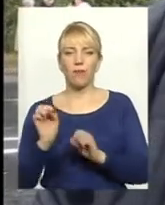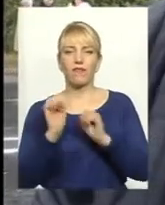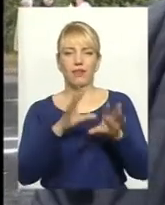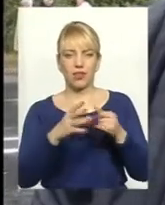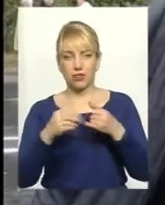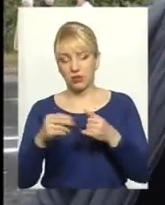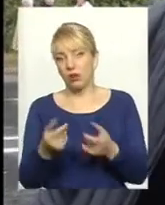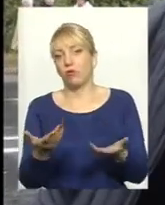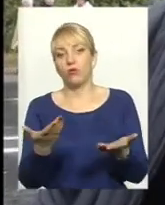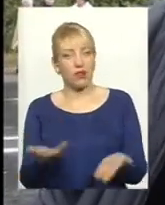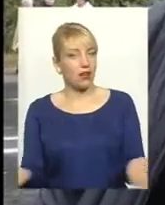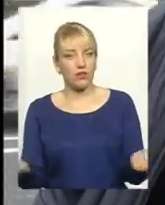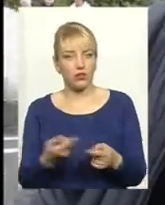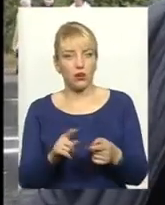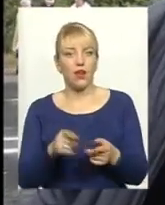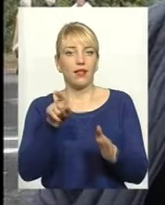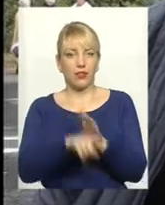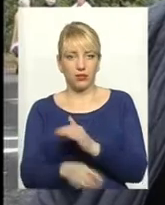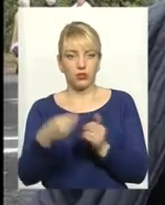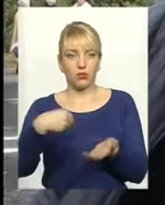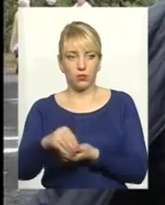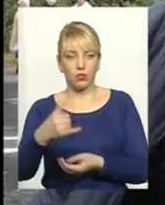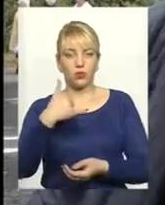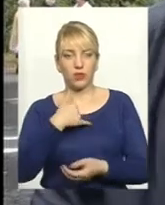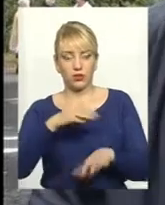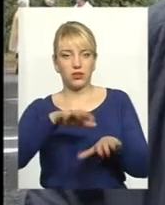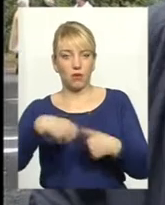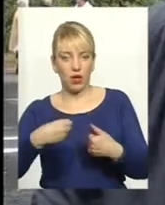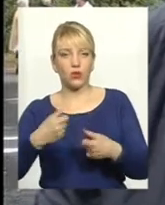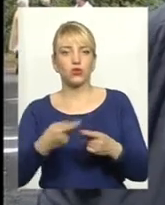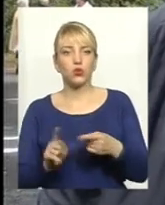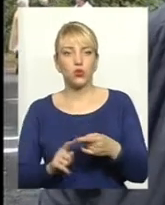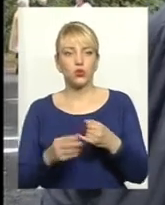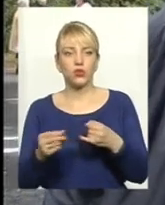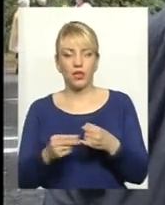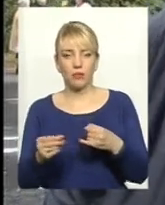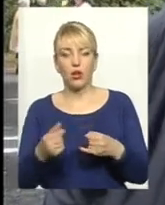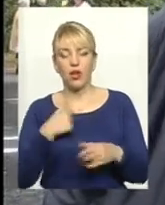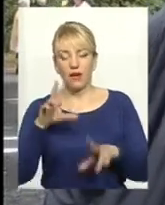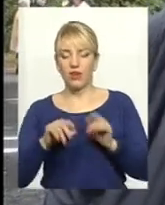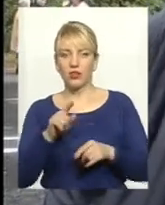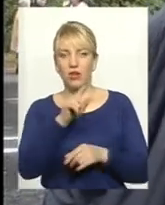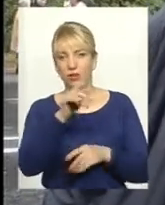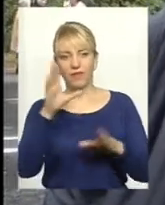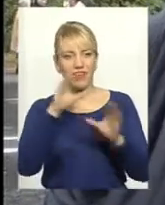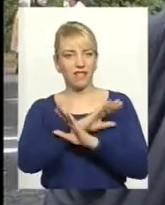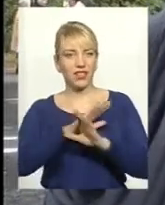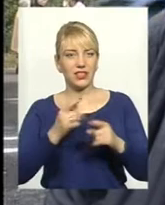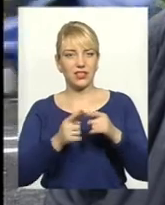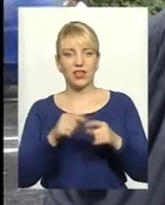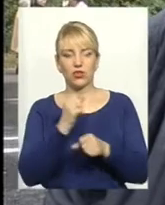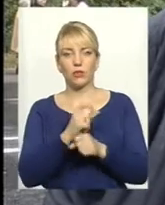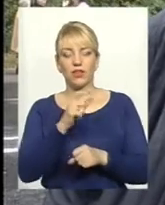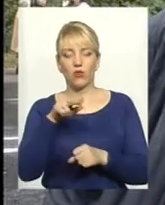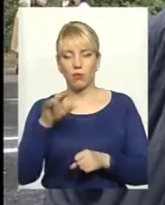вони в нас її заберуть. Заберуть. Але їм, я вважаю, що їм це не вдасться зробити, тому що в Європі, в